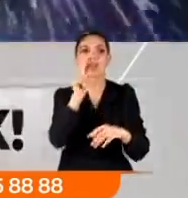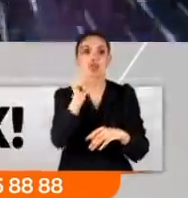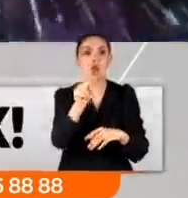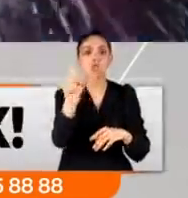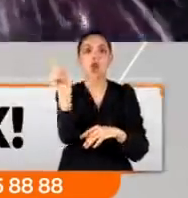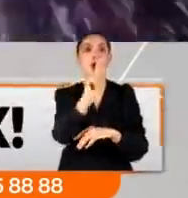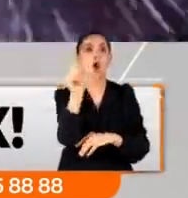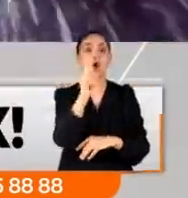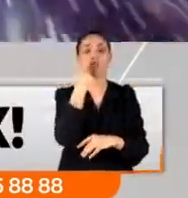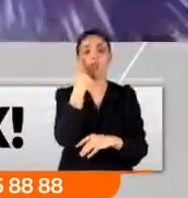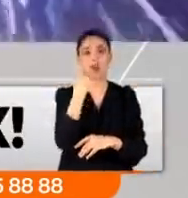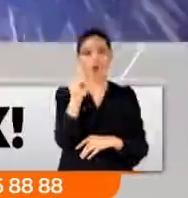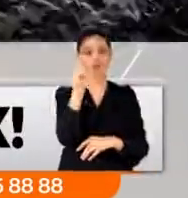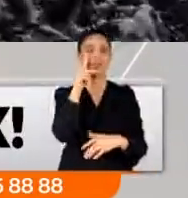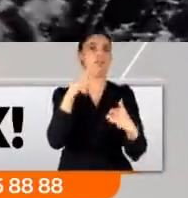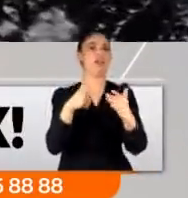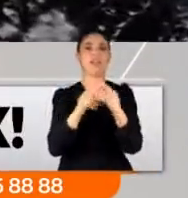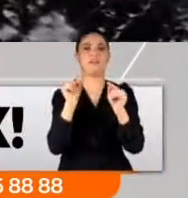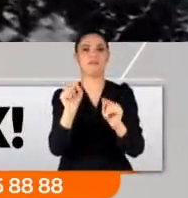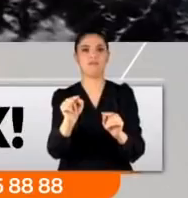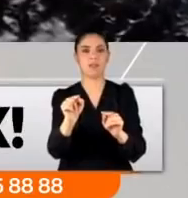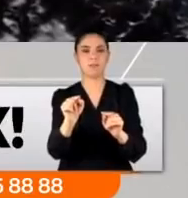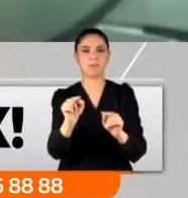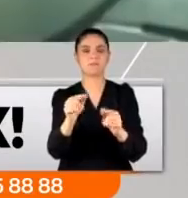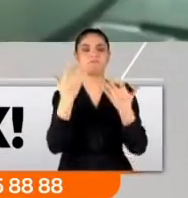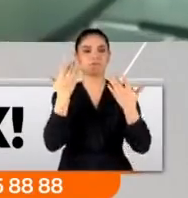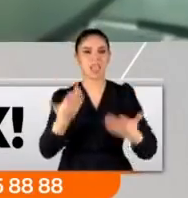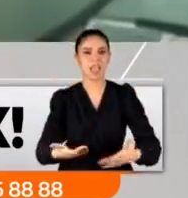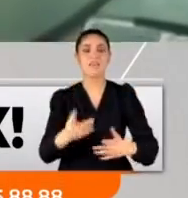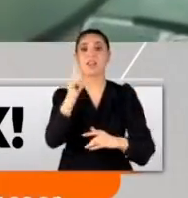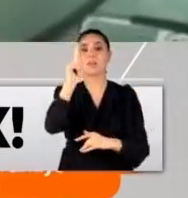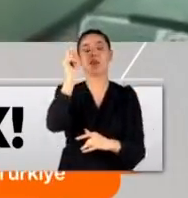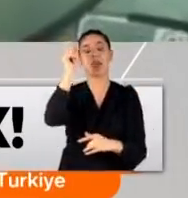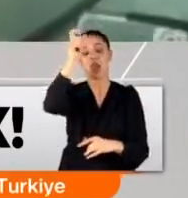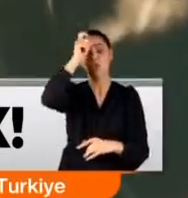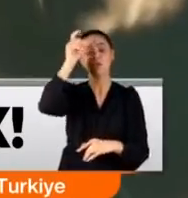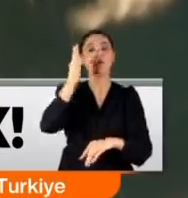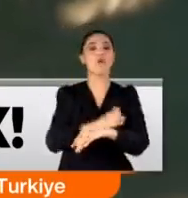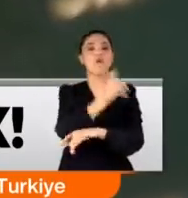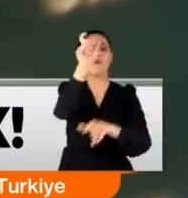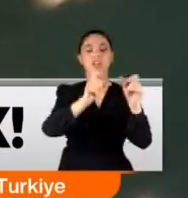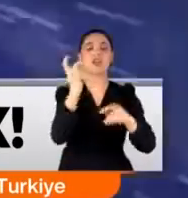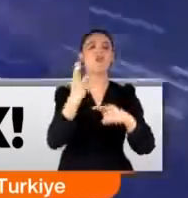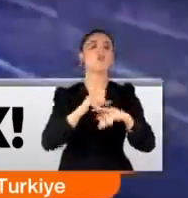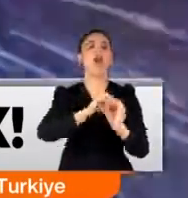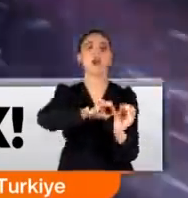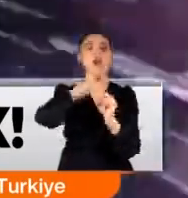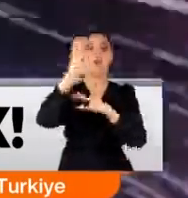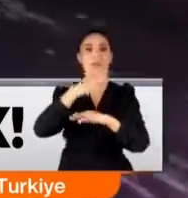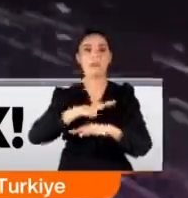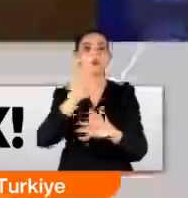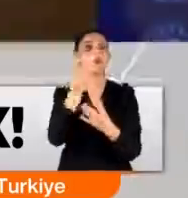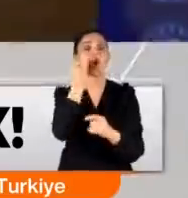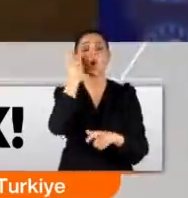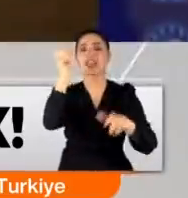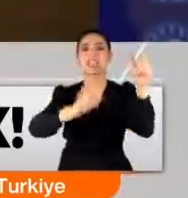Onuncu ve son hedefimiz, evet bir Türk vatandaşını uzaya göndermektir. Birçok kişi